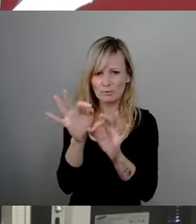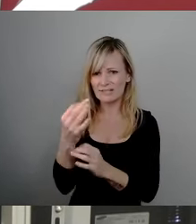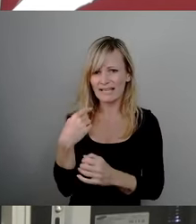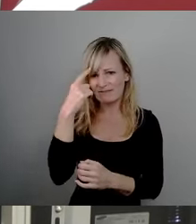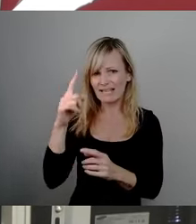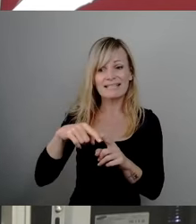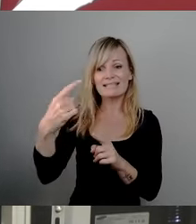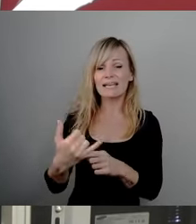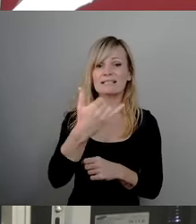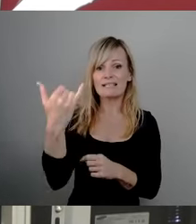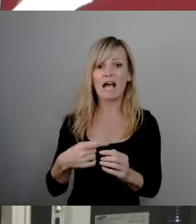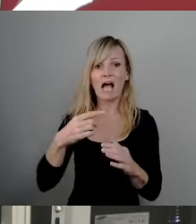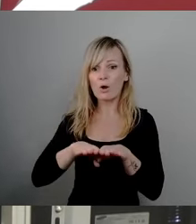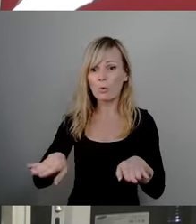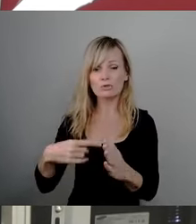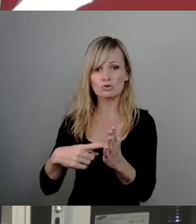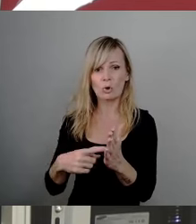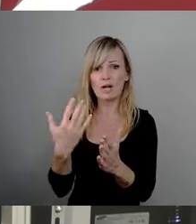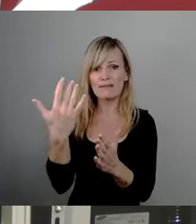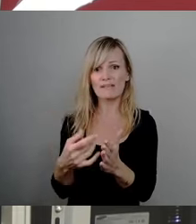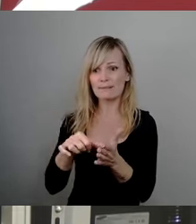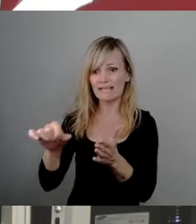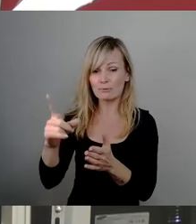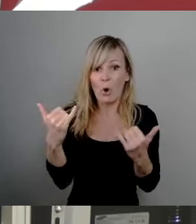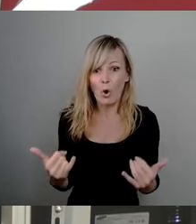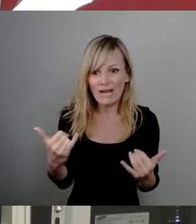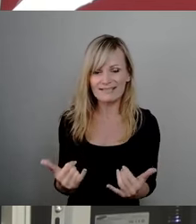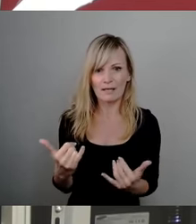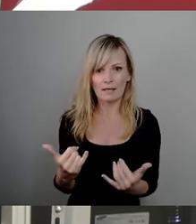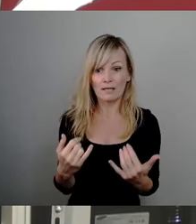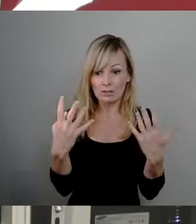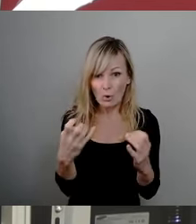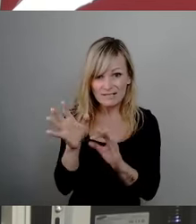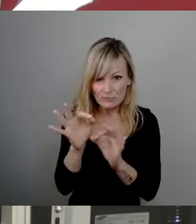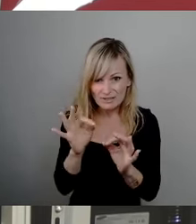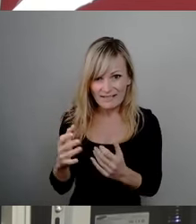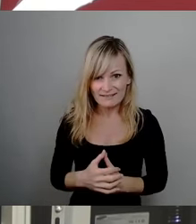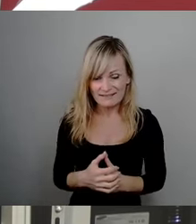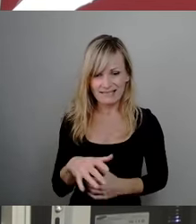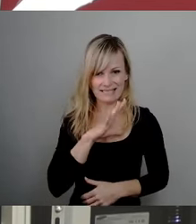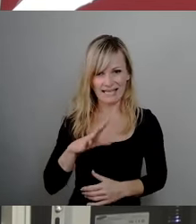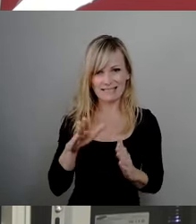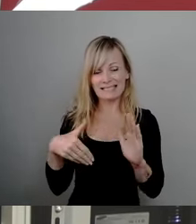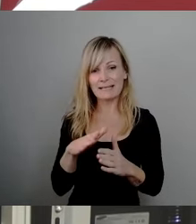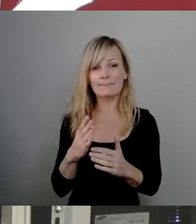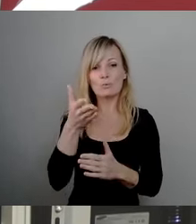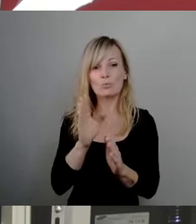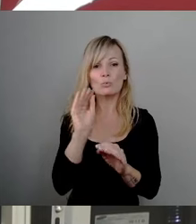für eine Grundsteuer bezahlen müssen. Immer noch heute, zum heutigen Tag, 90 Prozent. In Sachsen gibt es über eine halbe Million